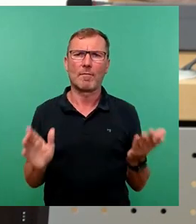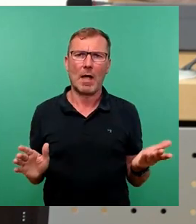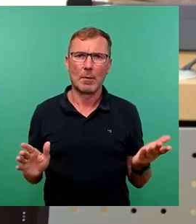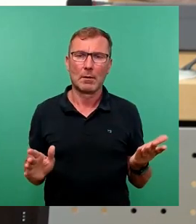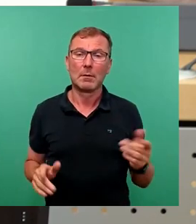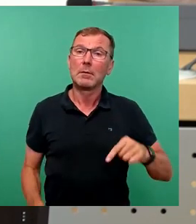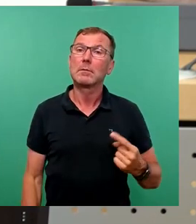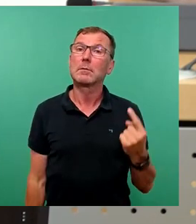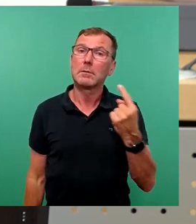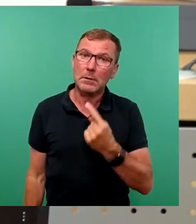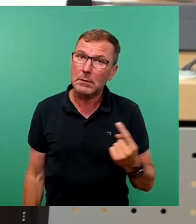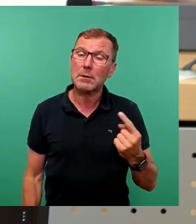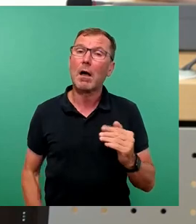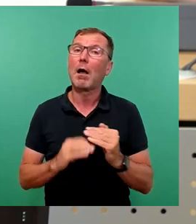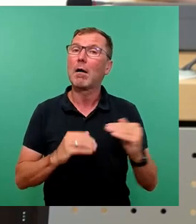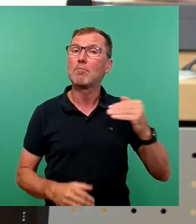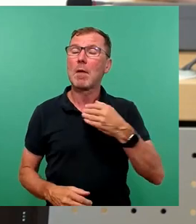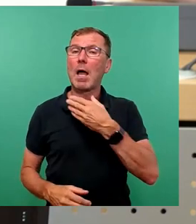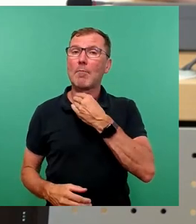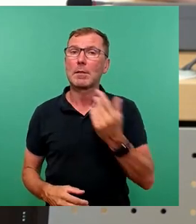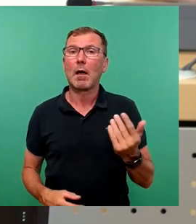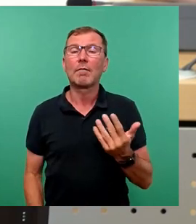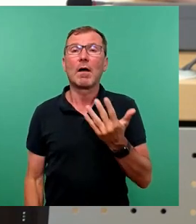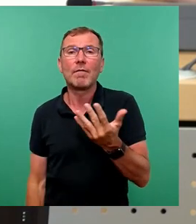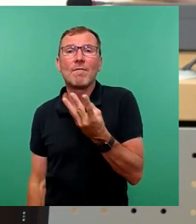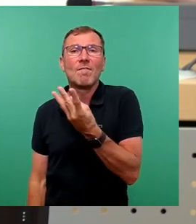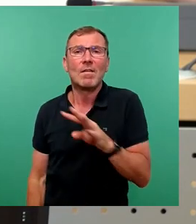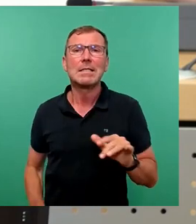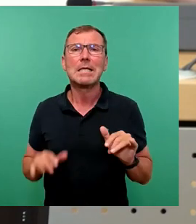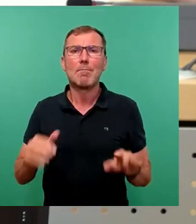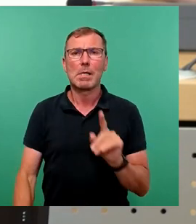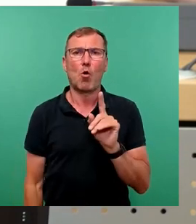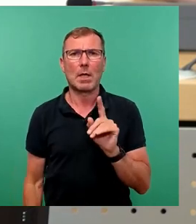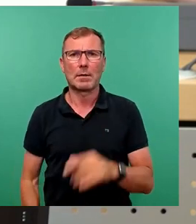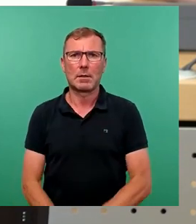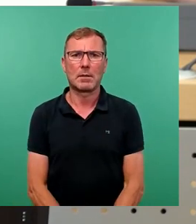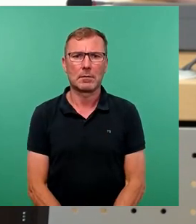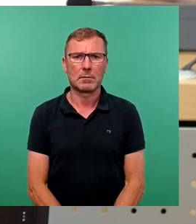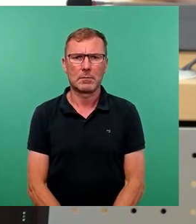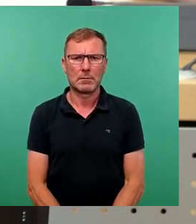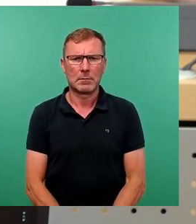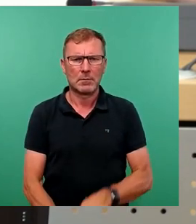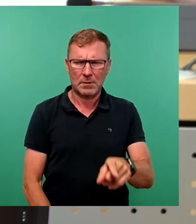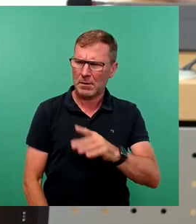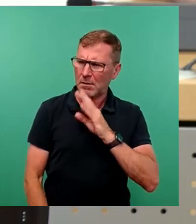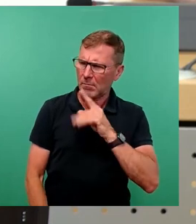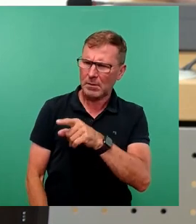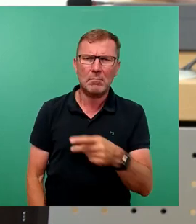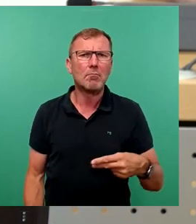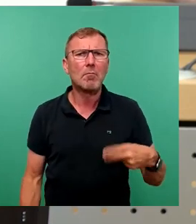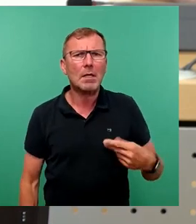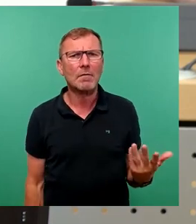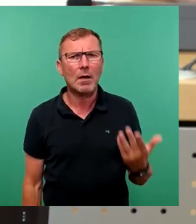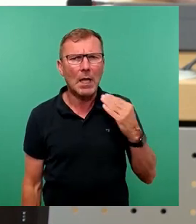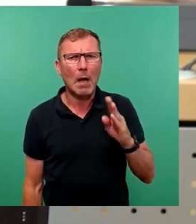in diesem Jahr beträgt er mehr Bedarf. 45 Millionen. Hat mir in Ihrer Rede irgendwie gefehlt, Herr